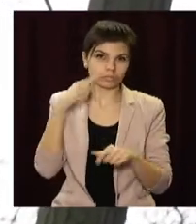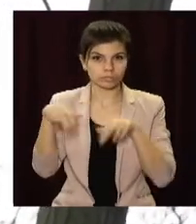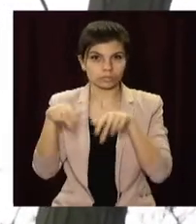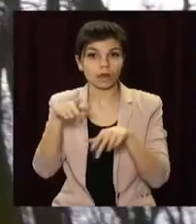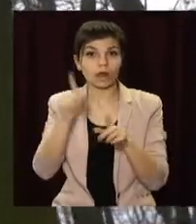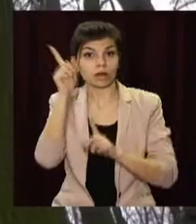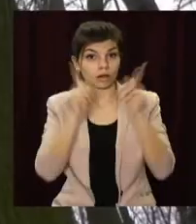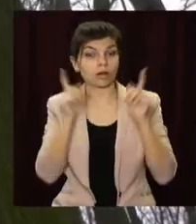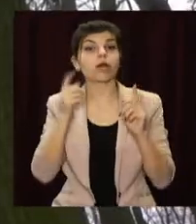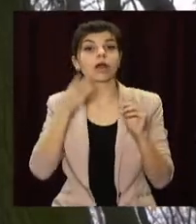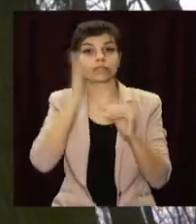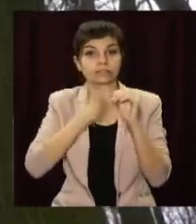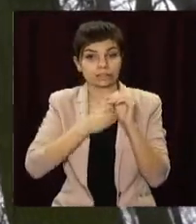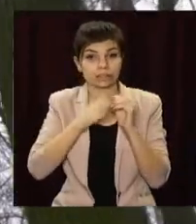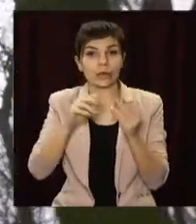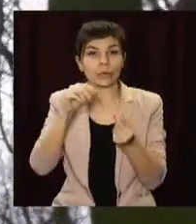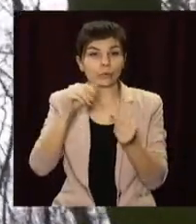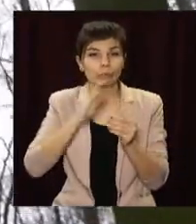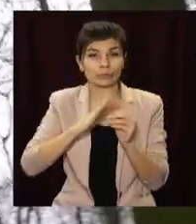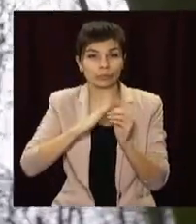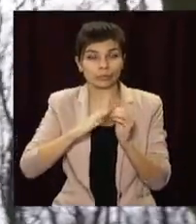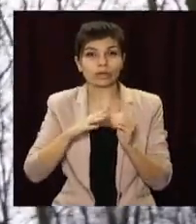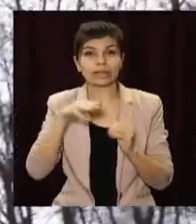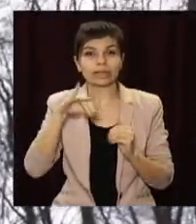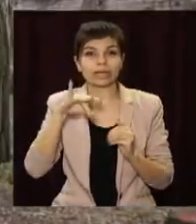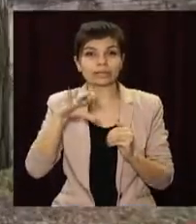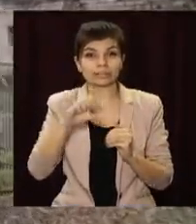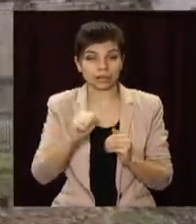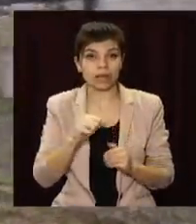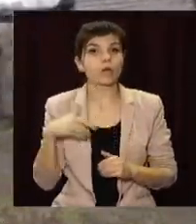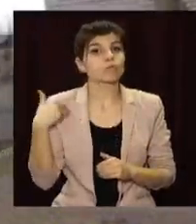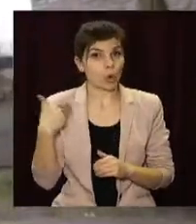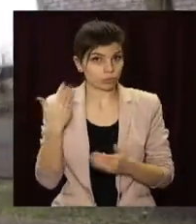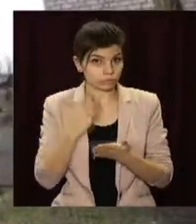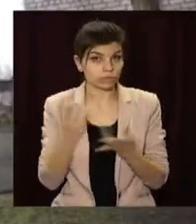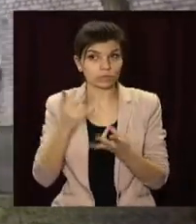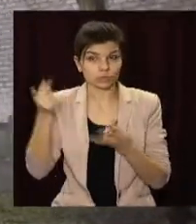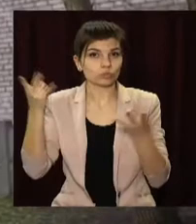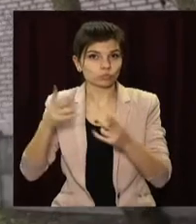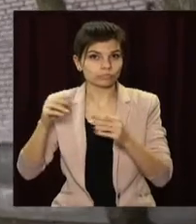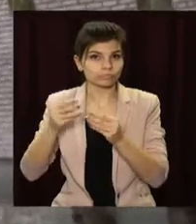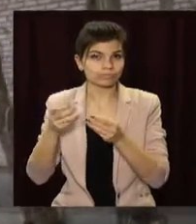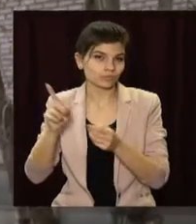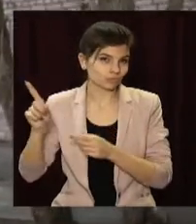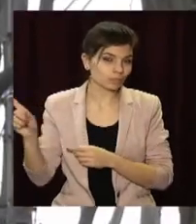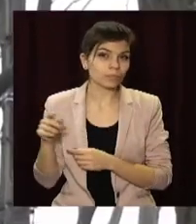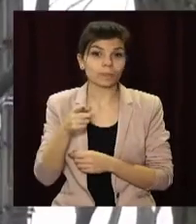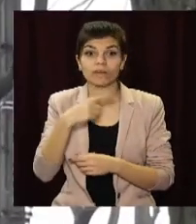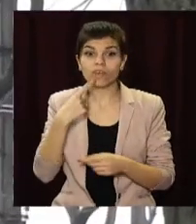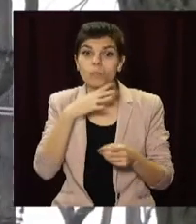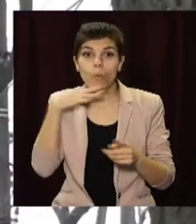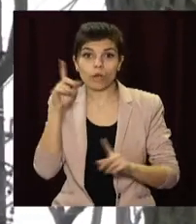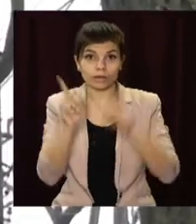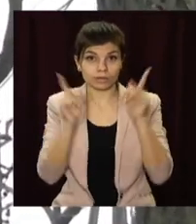теж мають свою користь. Їх подрібнюють на тирсу та використовують для мульчування. Наприклад, у парку Богдана Хмельницького залишки в гілок зібрали стільки,